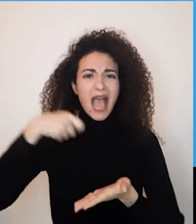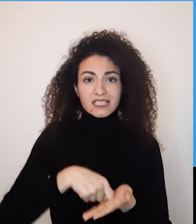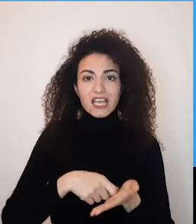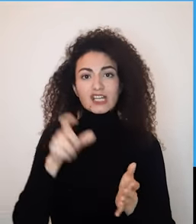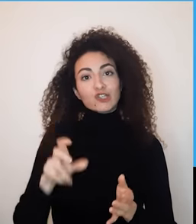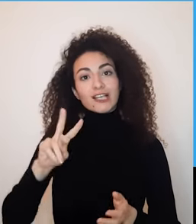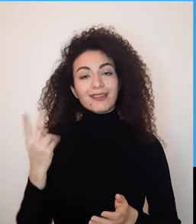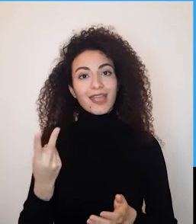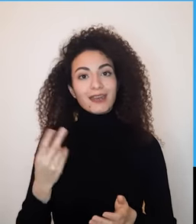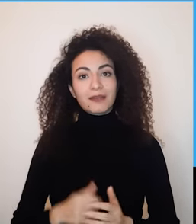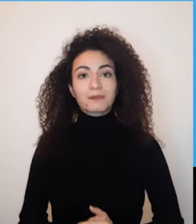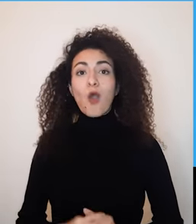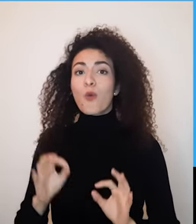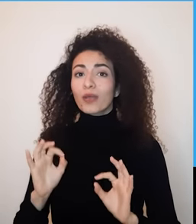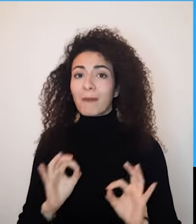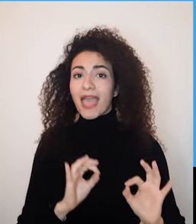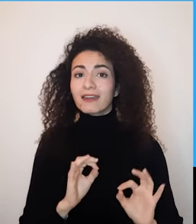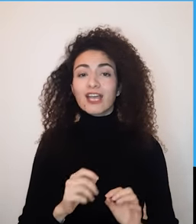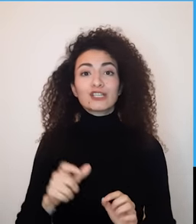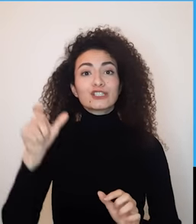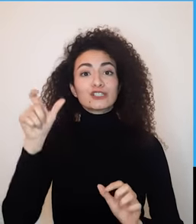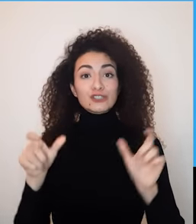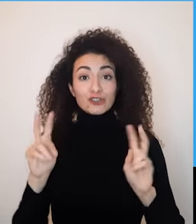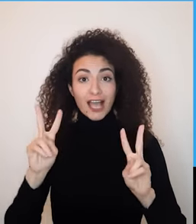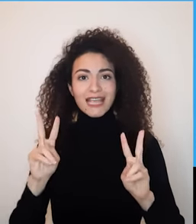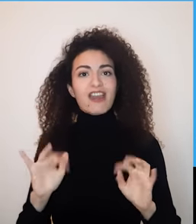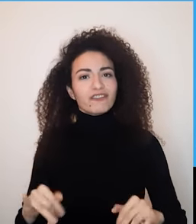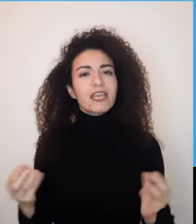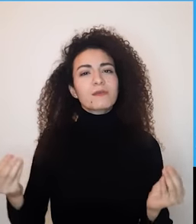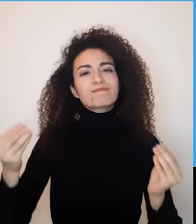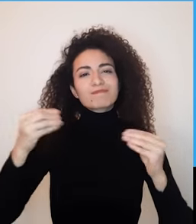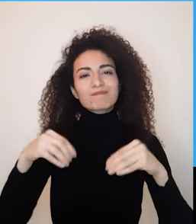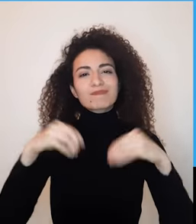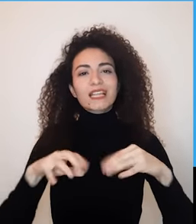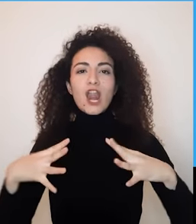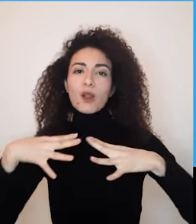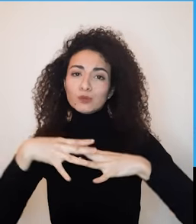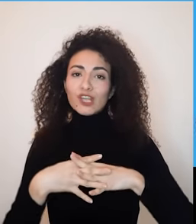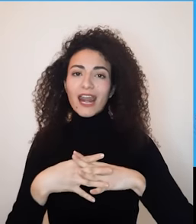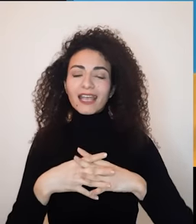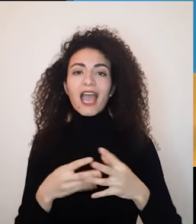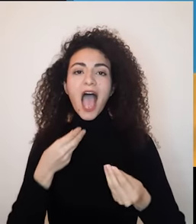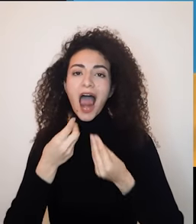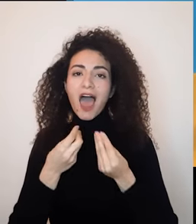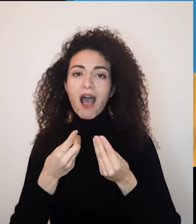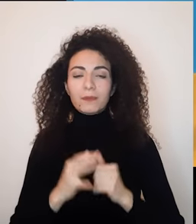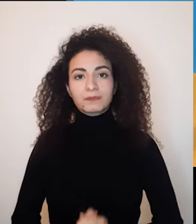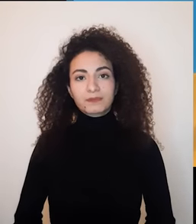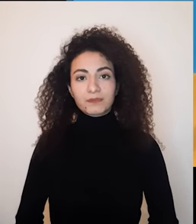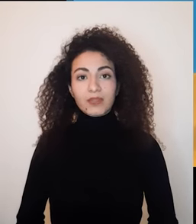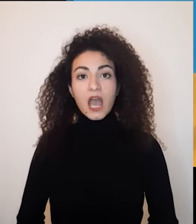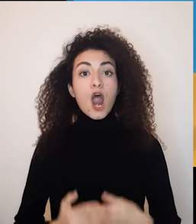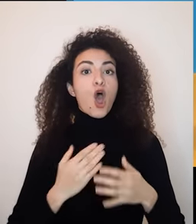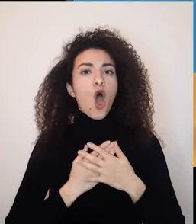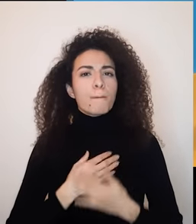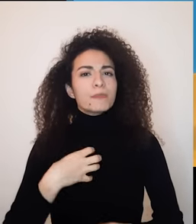خصوصيته وبنفس الوقت بيحرص كل شخص على تغذية المساحة المشتركة وصيانتها باستمرار من المؤشرات على